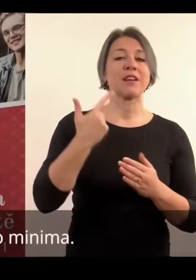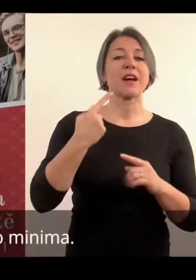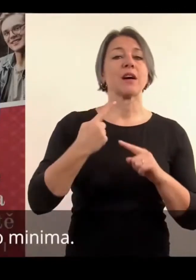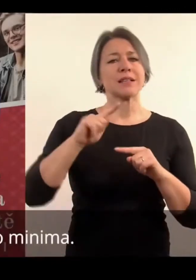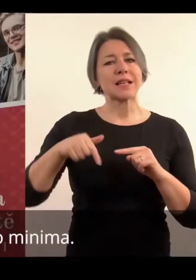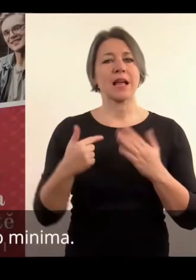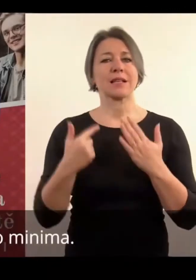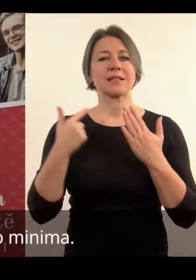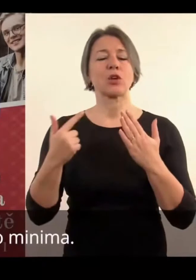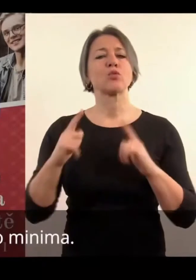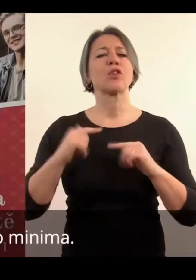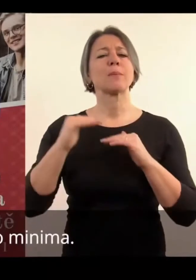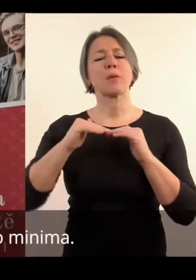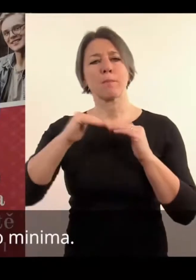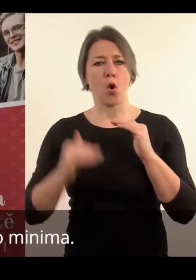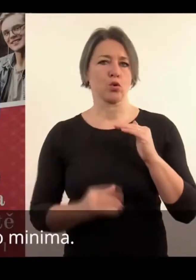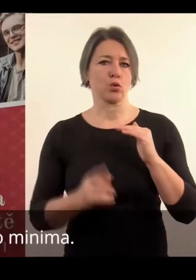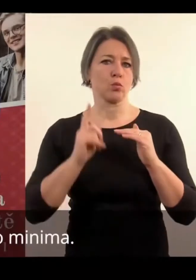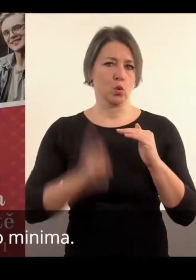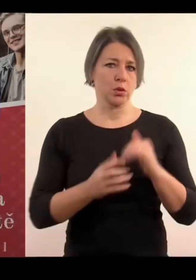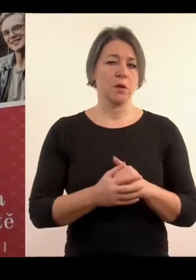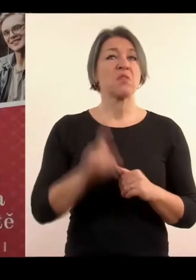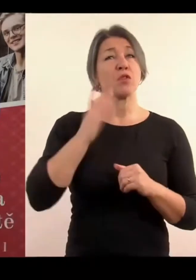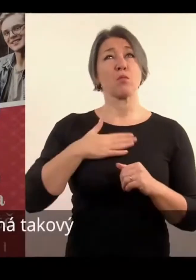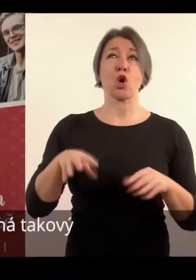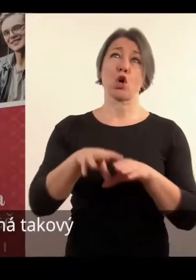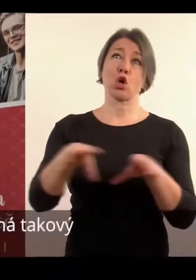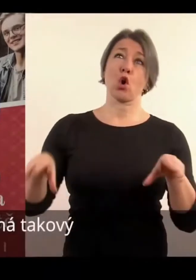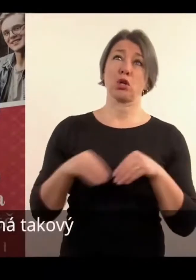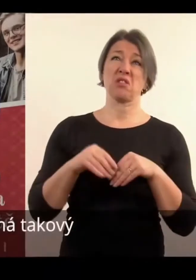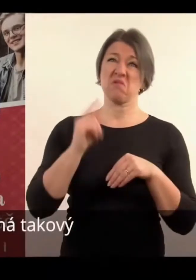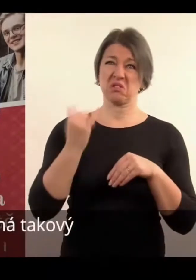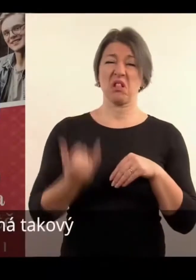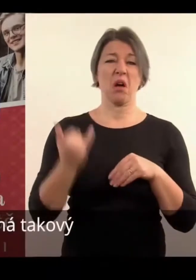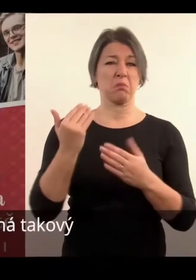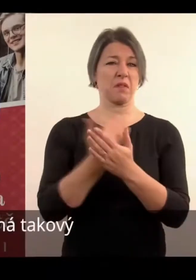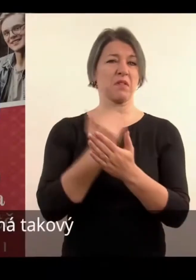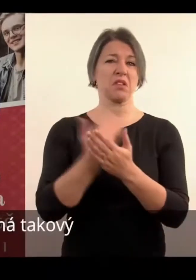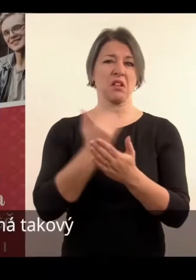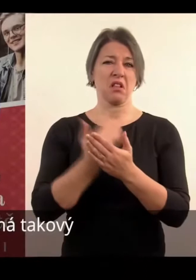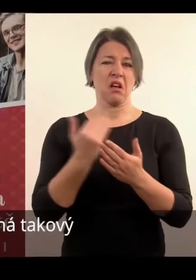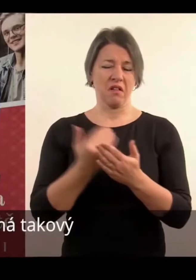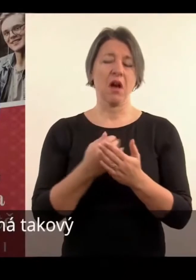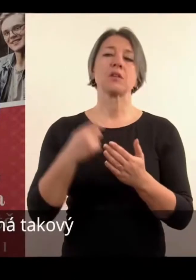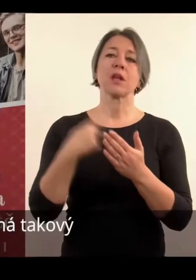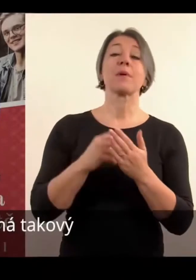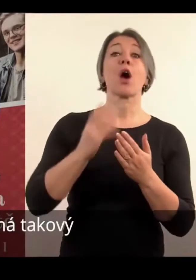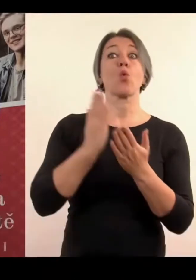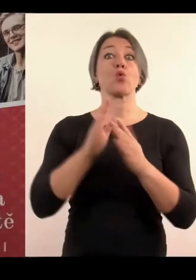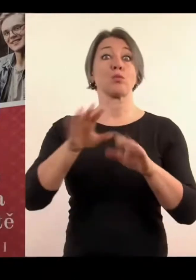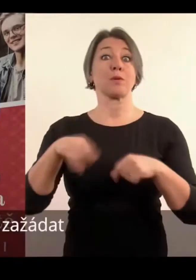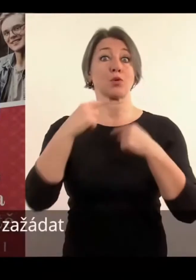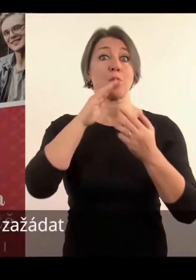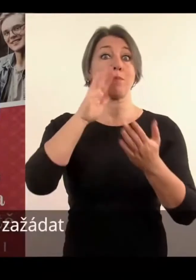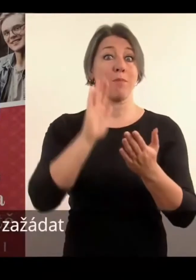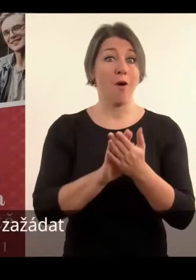2,7 násobek životního minima. Pokud víte, že vaše domácnost má takový příjem, tak jdete tak po přijetí na